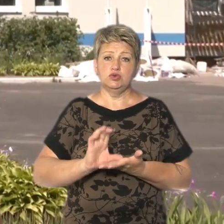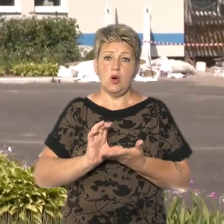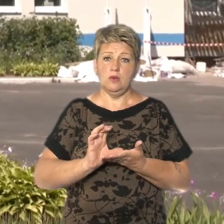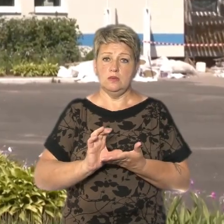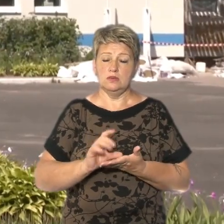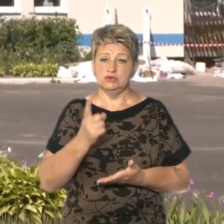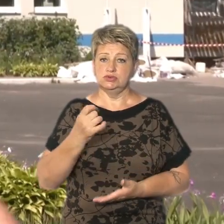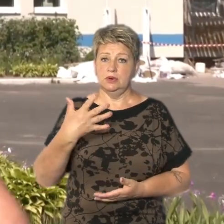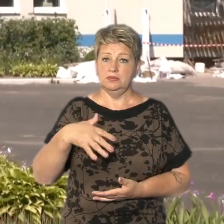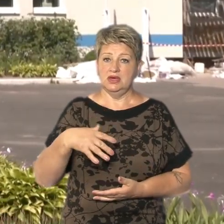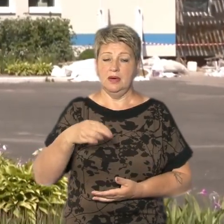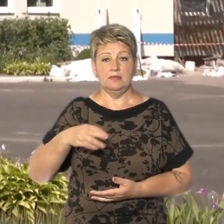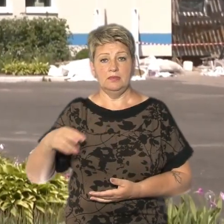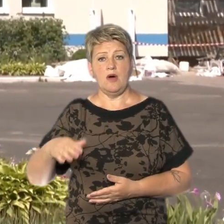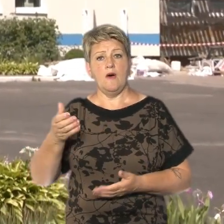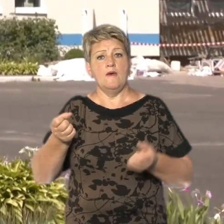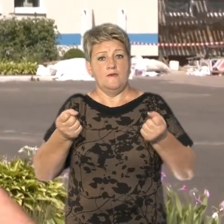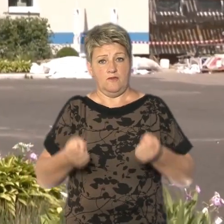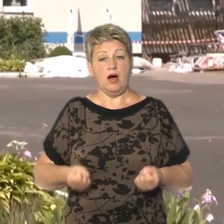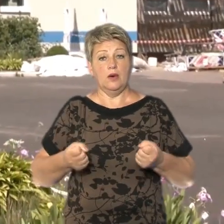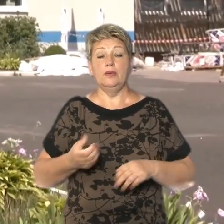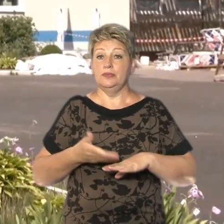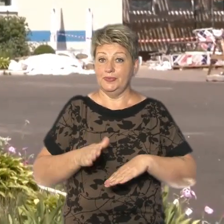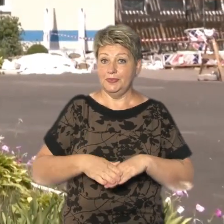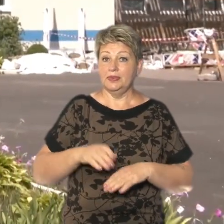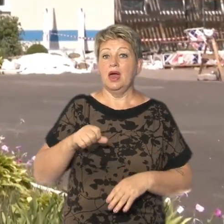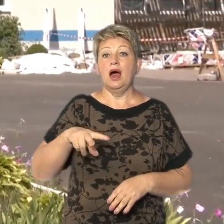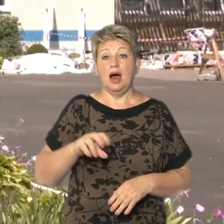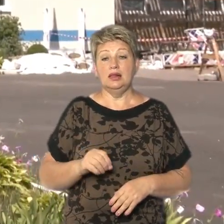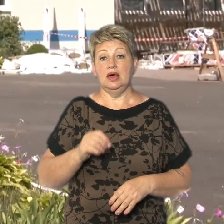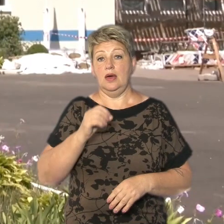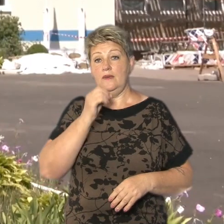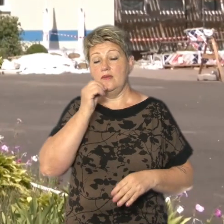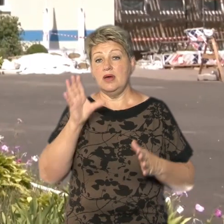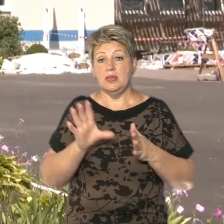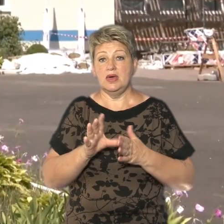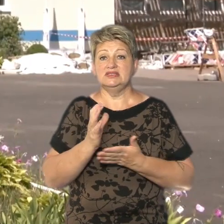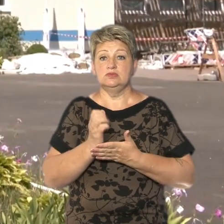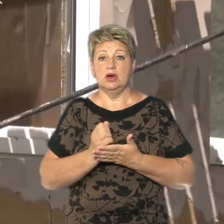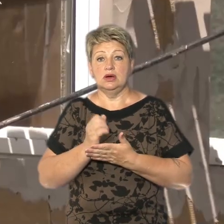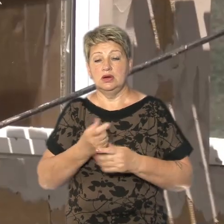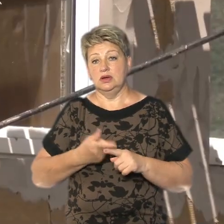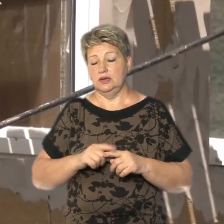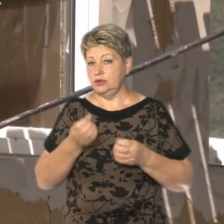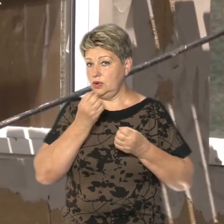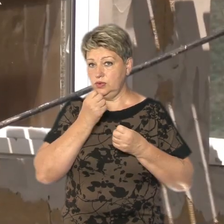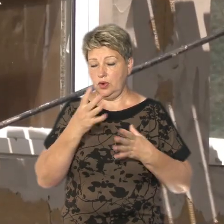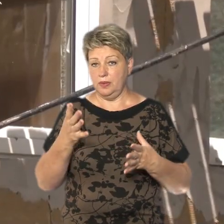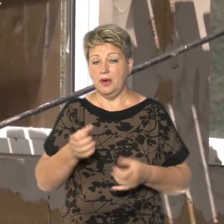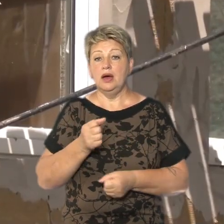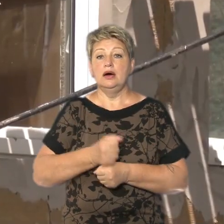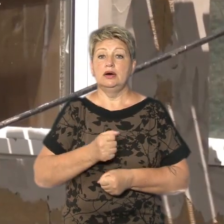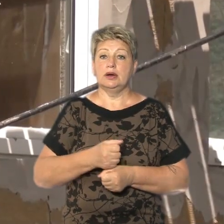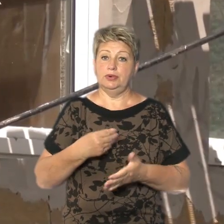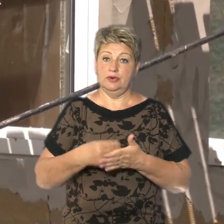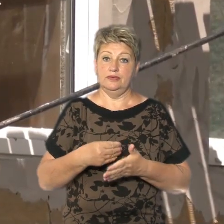міліметрів. Тобто вона і вагу має відповідно. Але в плані енергосбереження це дуже добре. Роботи ж фінансуються